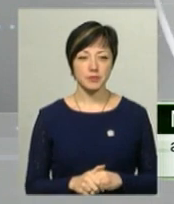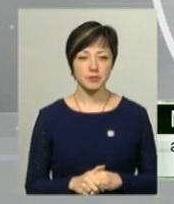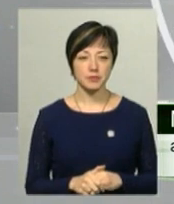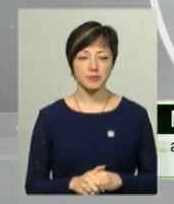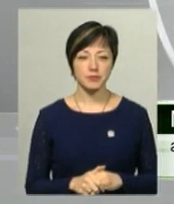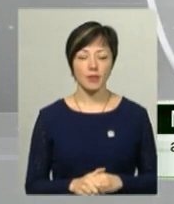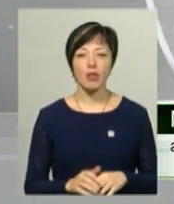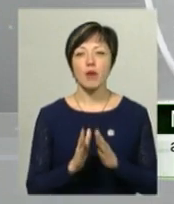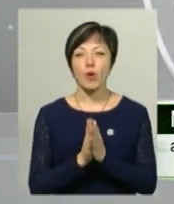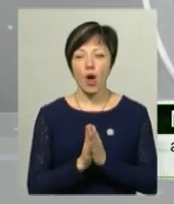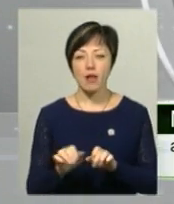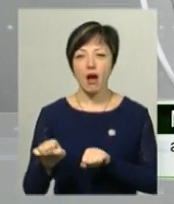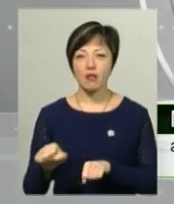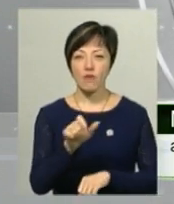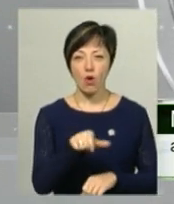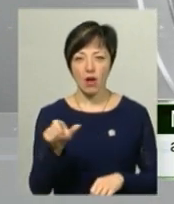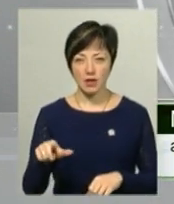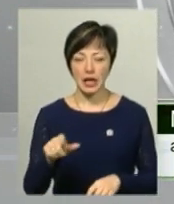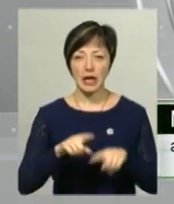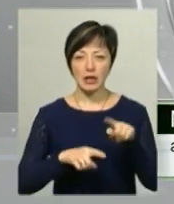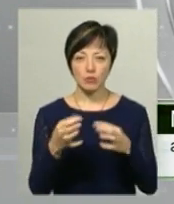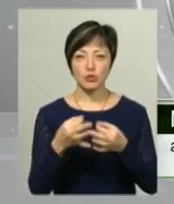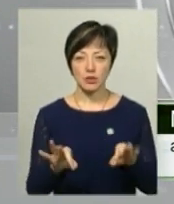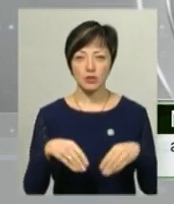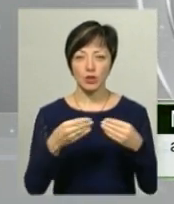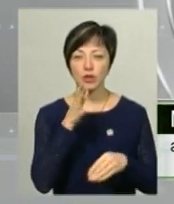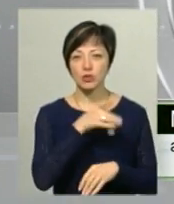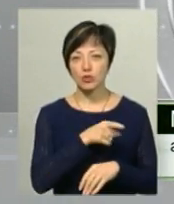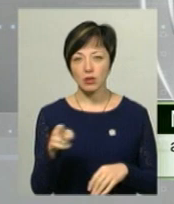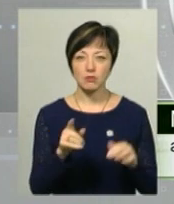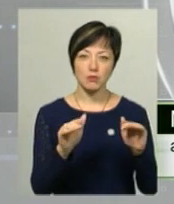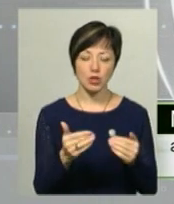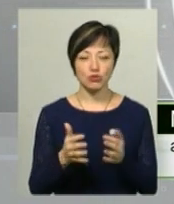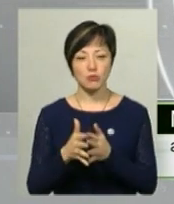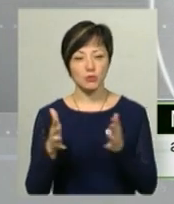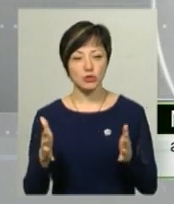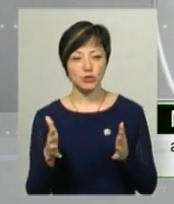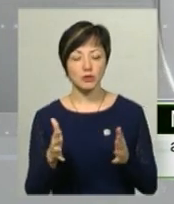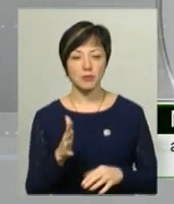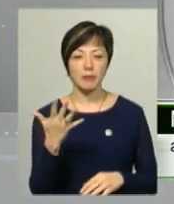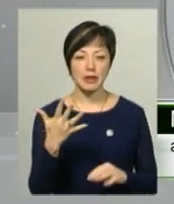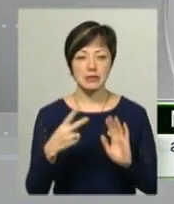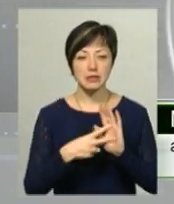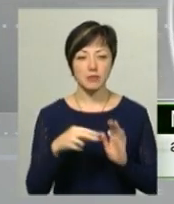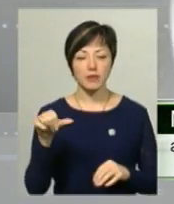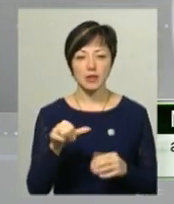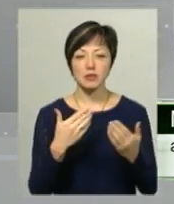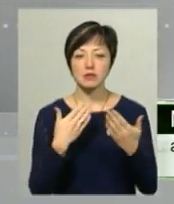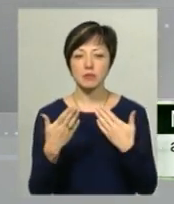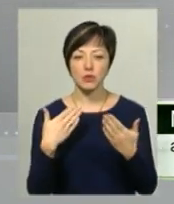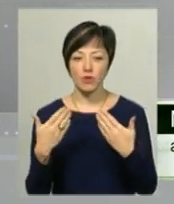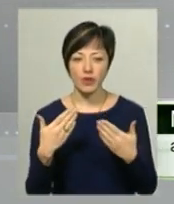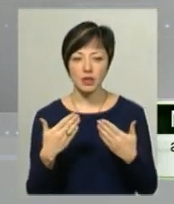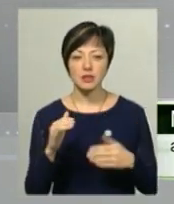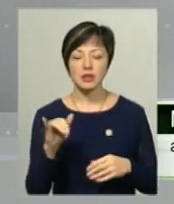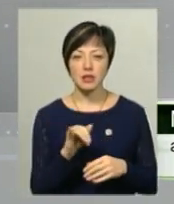На прохання адвокатів рідних постили, їм дали час комусь менше, комусь більше. Мінімум 5-7 хвилин вони спілкувалися. І